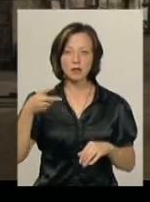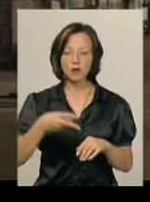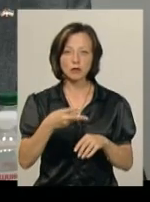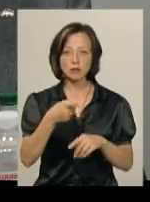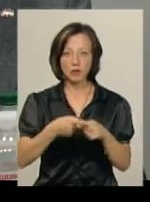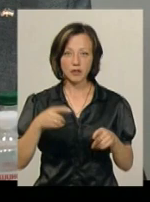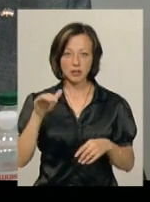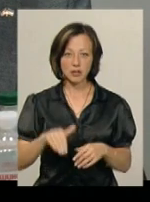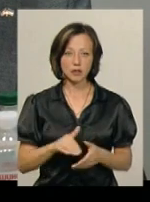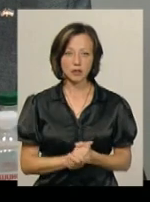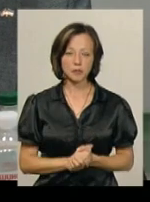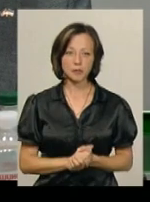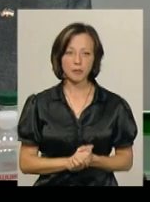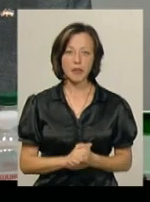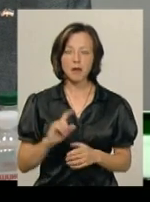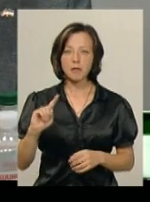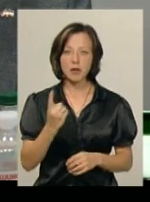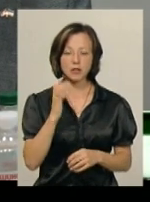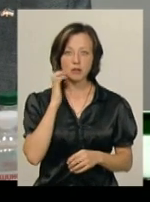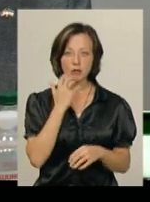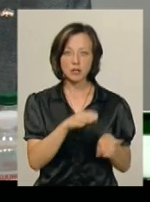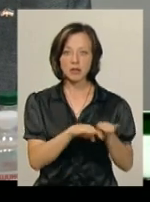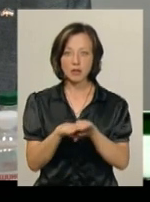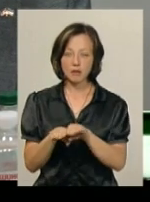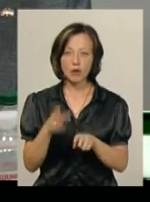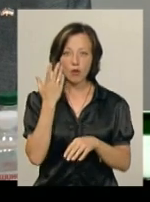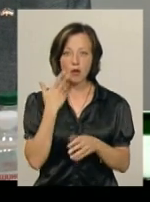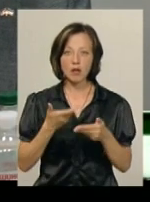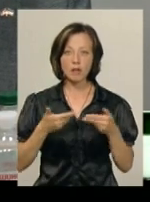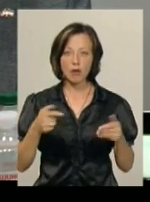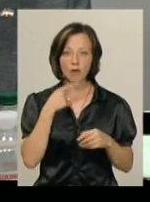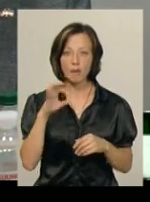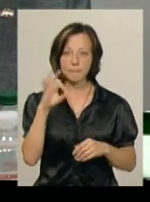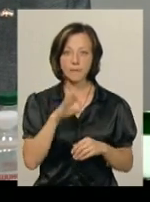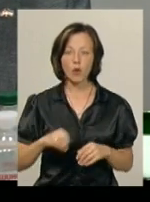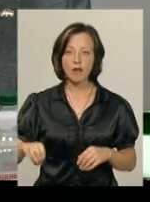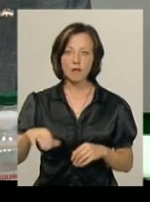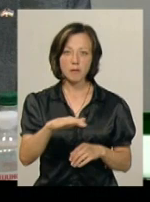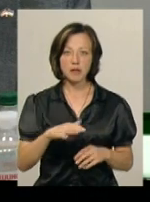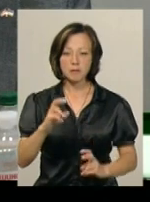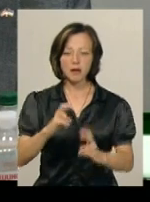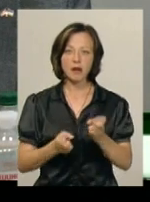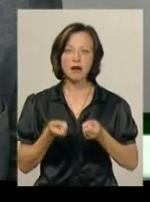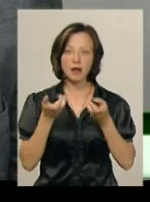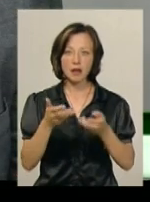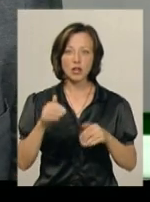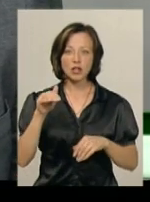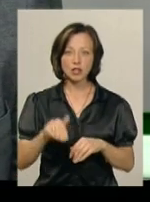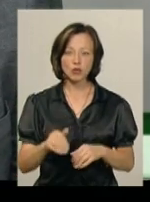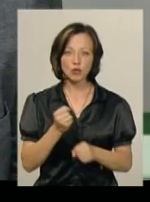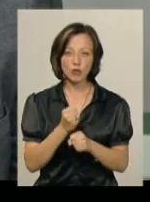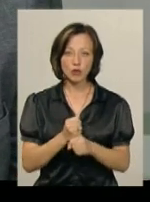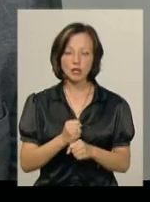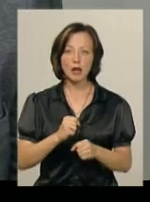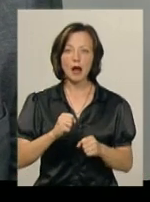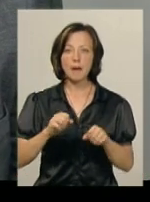тисяч. Перший такий серйозний рівень, коли ми говоримо про європейське підприємство в кілька тисяч робочих місць. Місто від